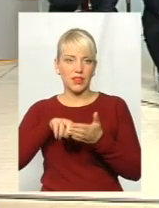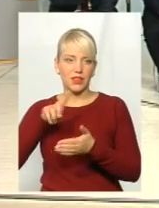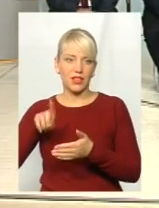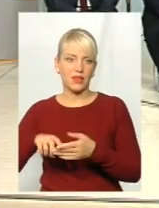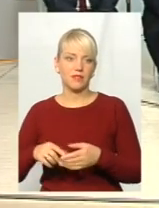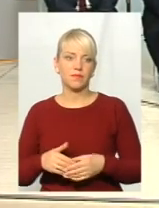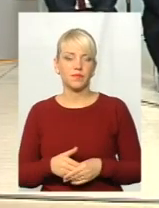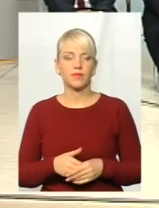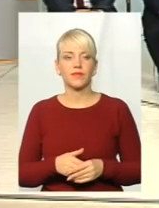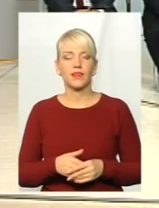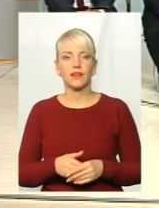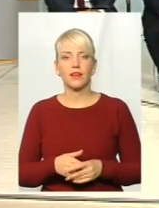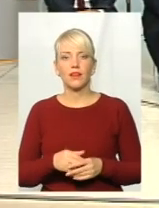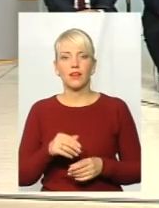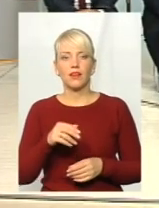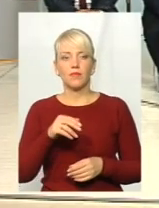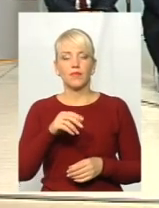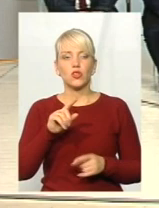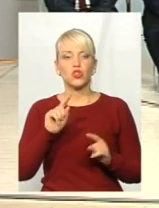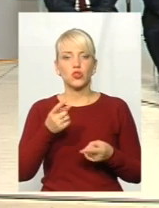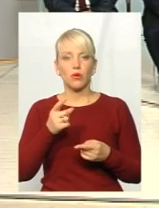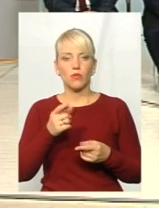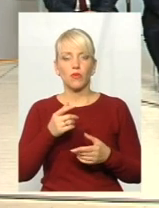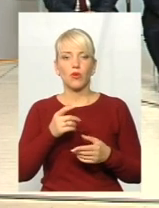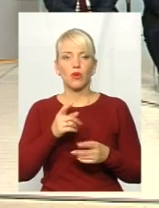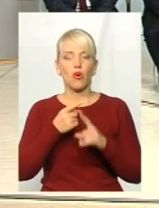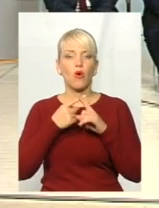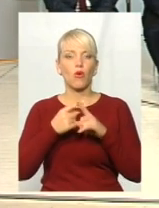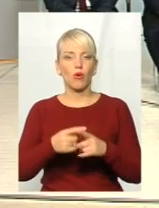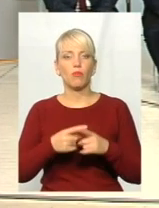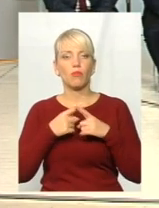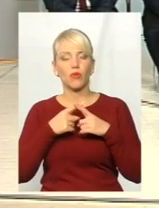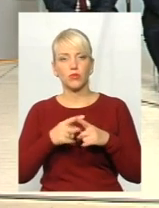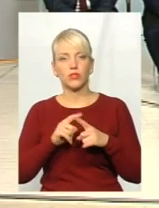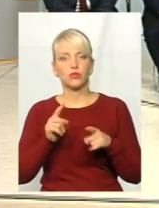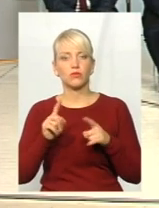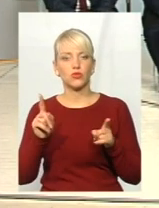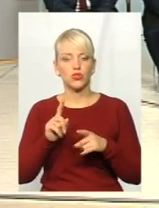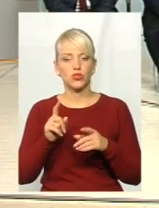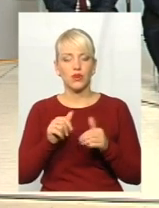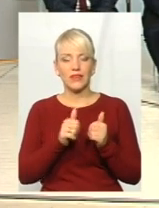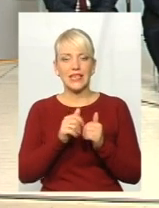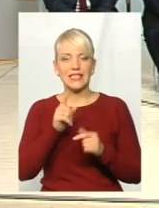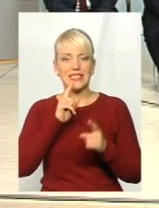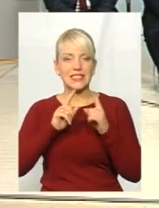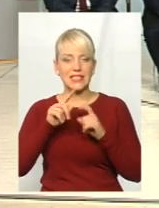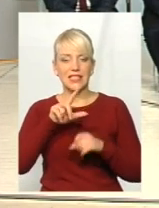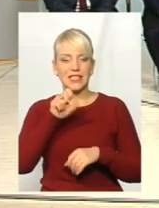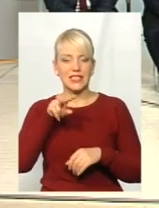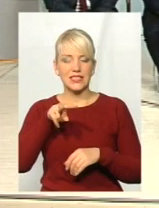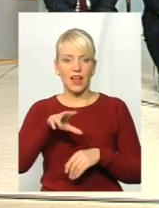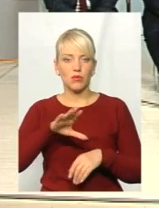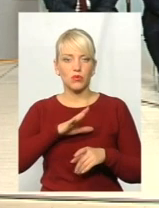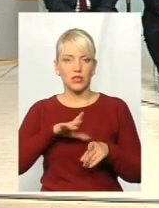добровільне об'єднання. Власне, чому не пішли на компроміс? Тому що в сесійній залі звучала пропозиція